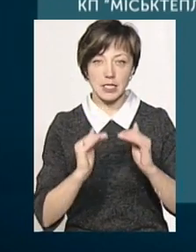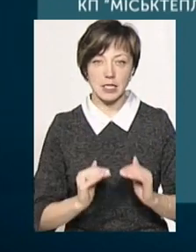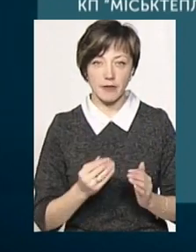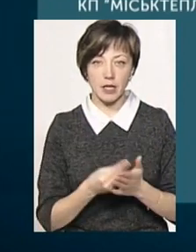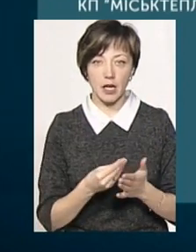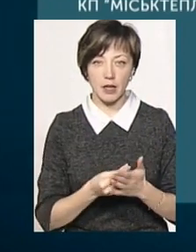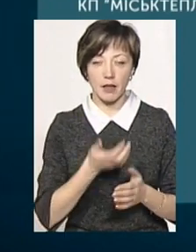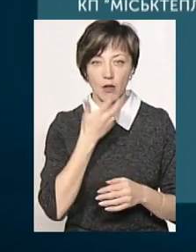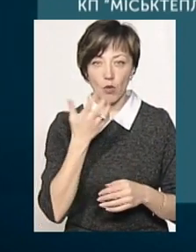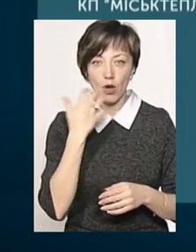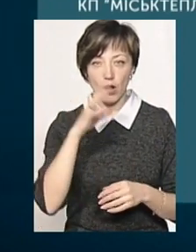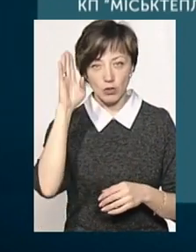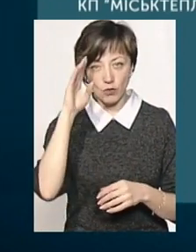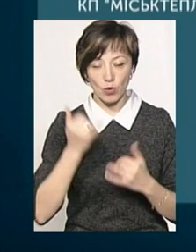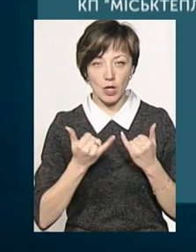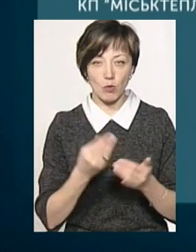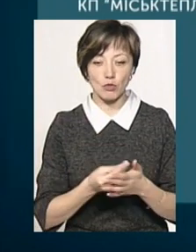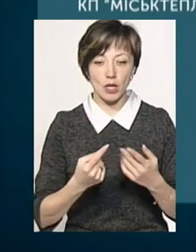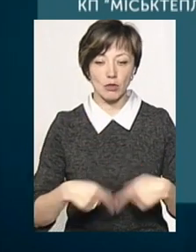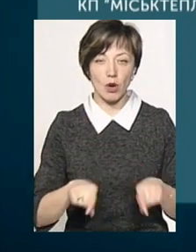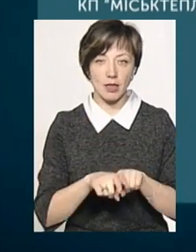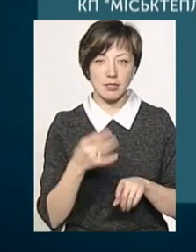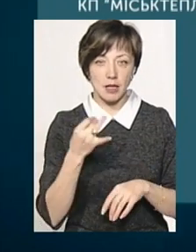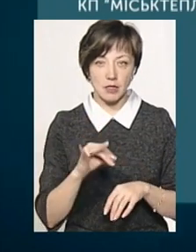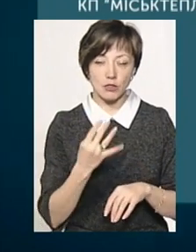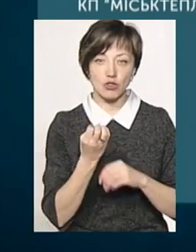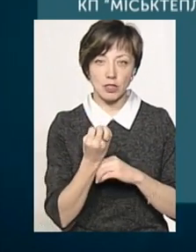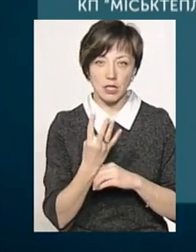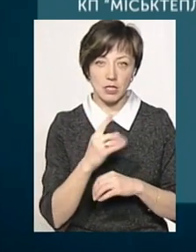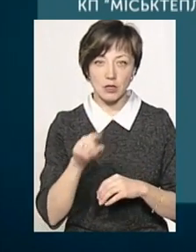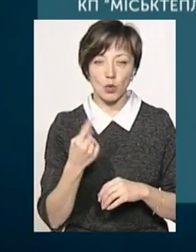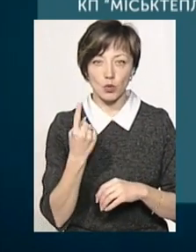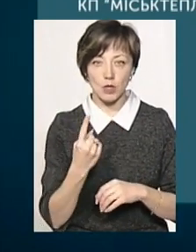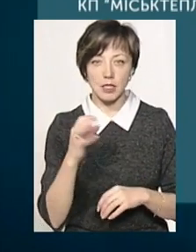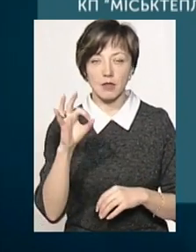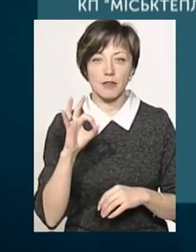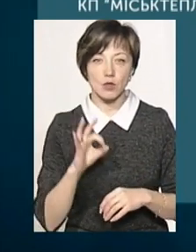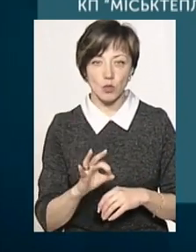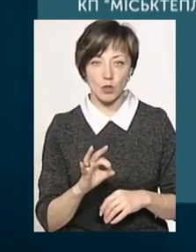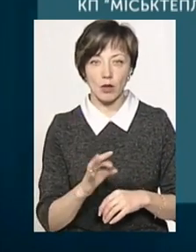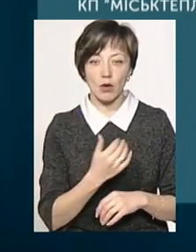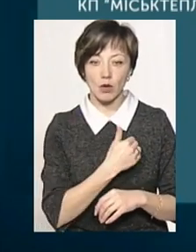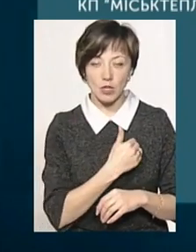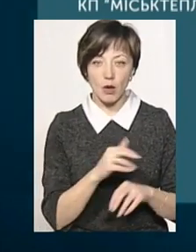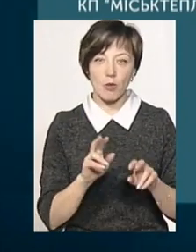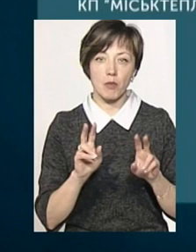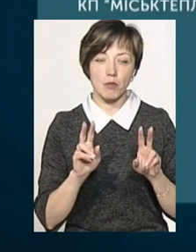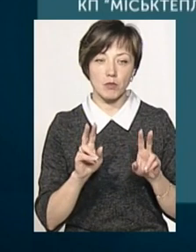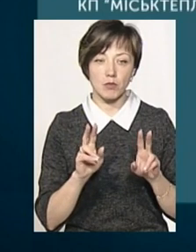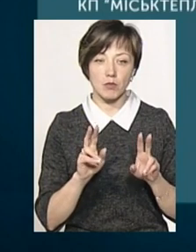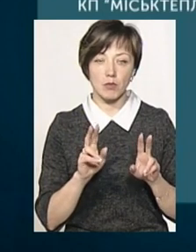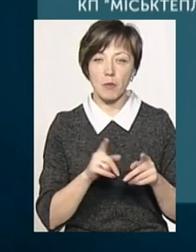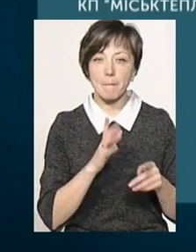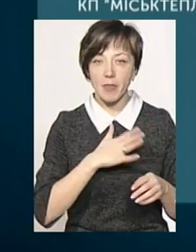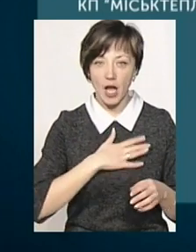тарифи на тепло і гарячу воду для бюджетних організацій на 14,1%. Хоча котельні нашого міста перейшли